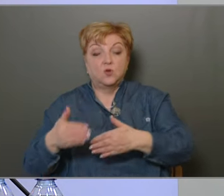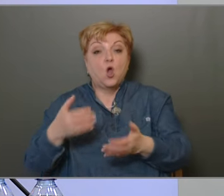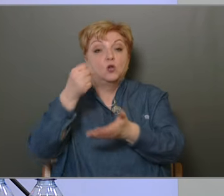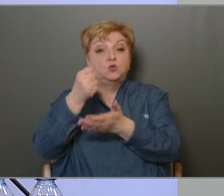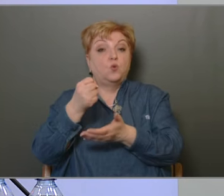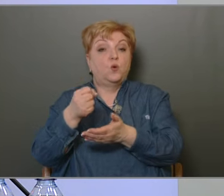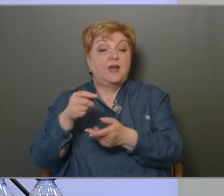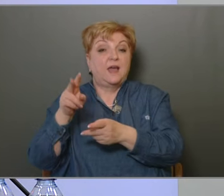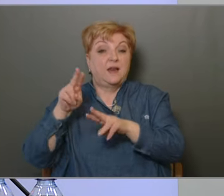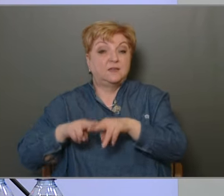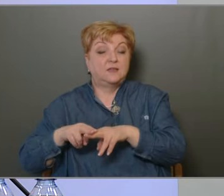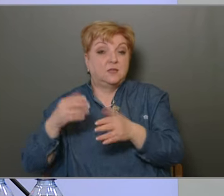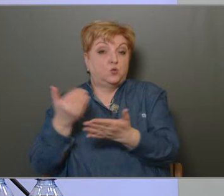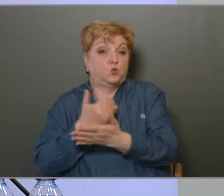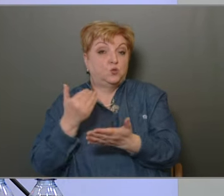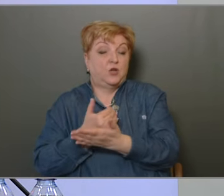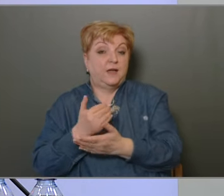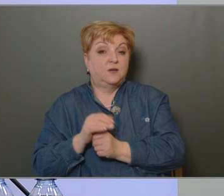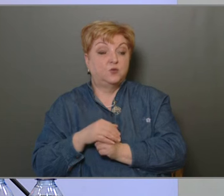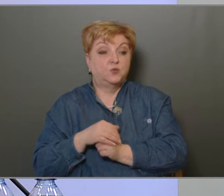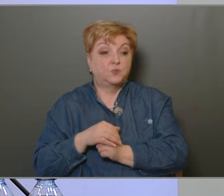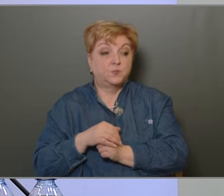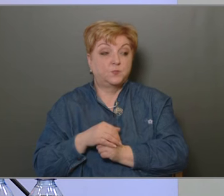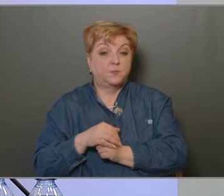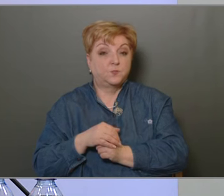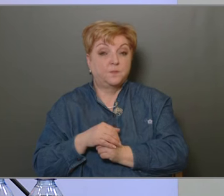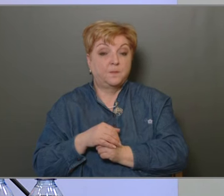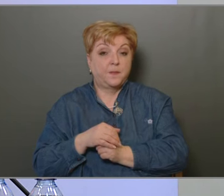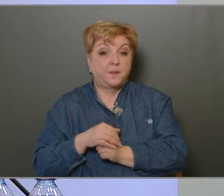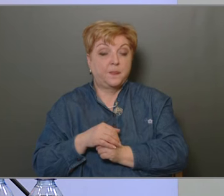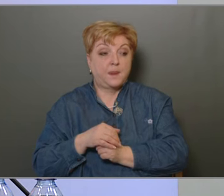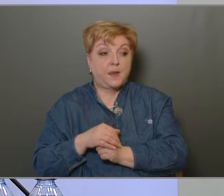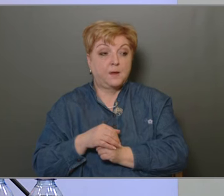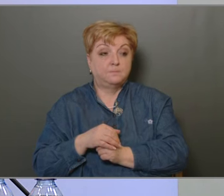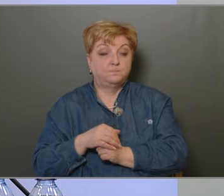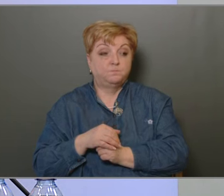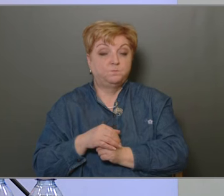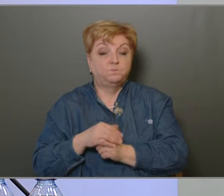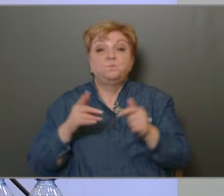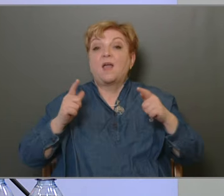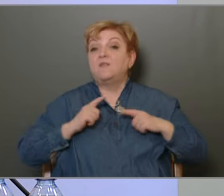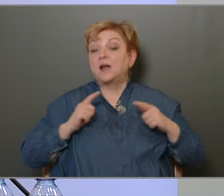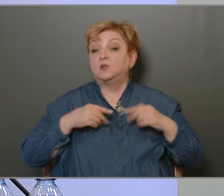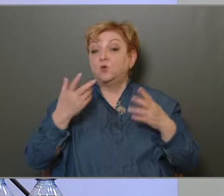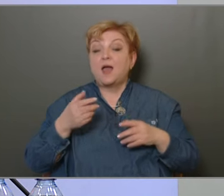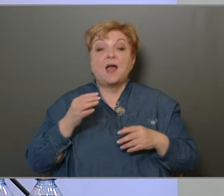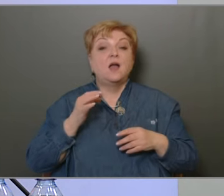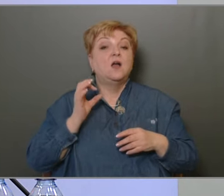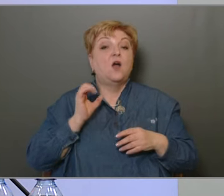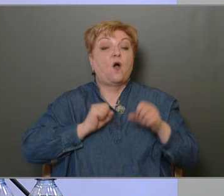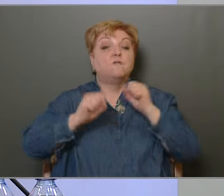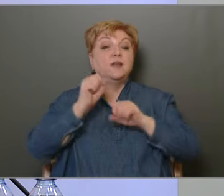rendezése szükséges, amire a tízes előterjesztésben van és kísérlet. És várható a védőnői